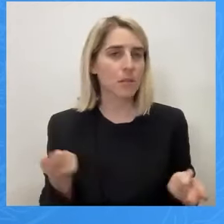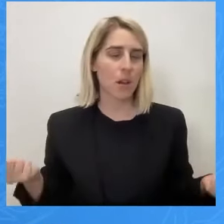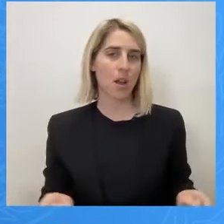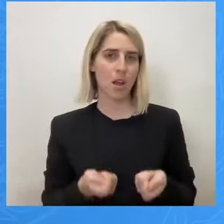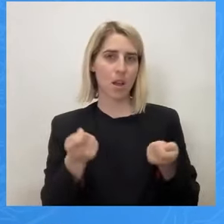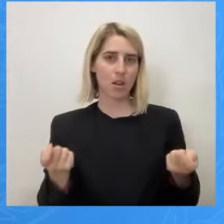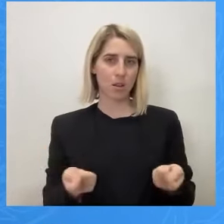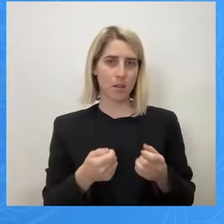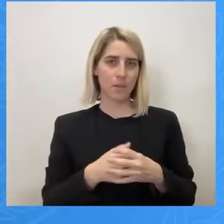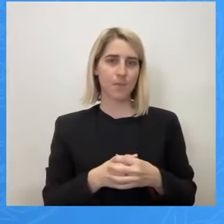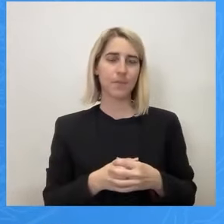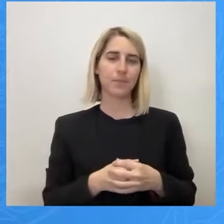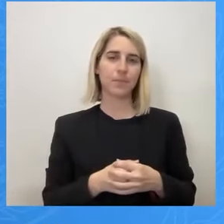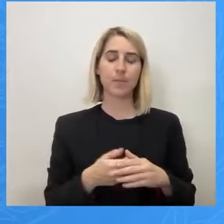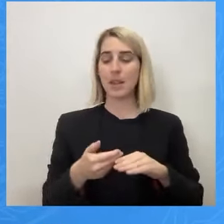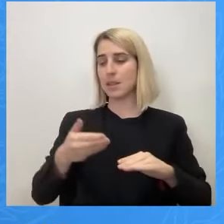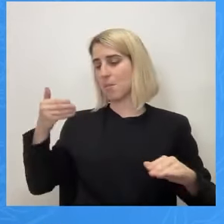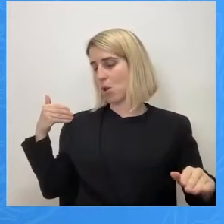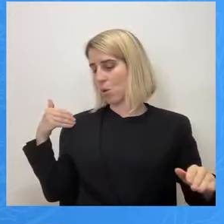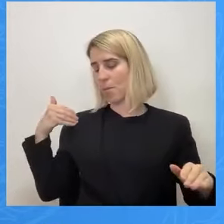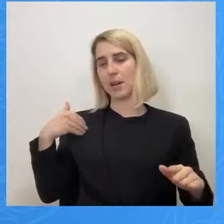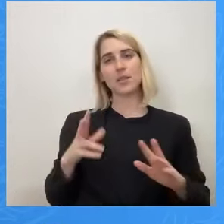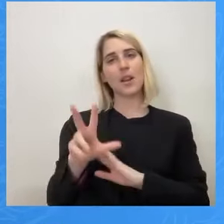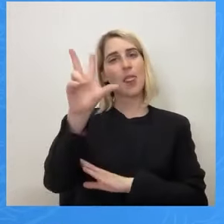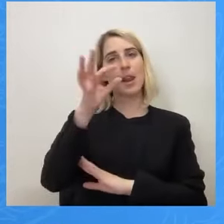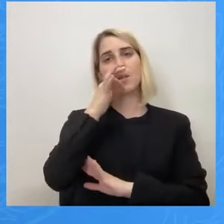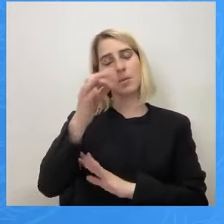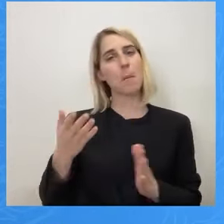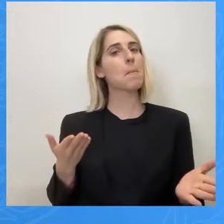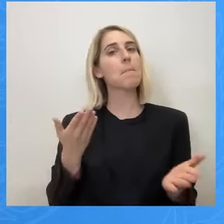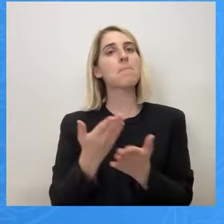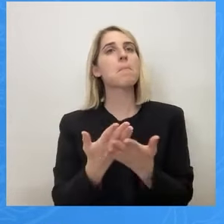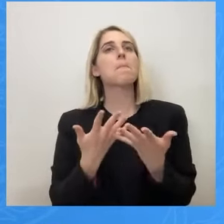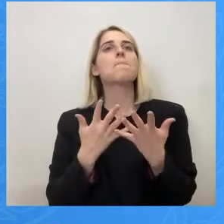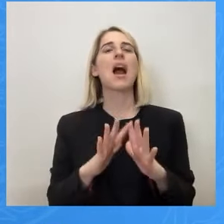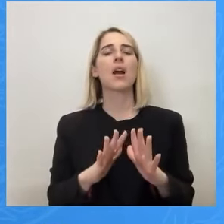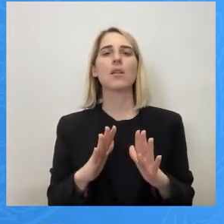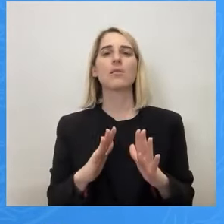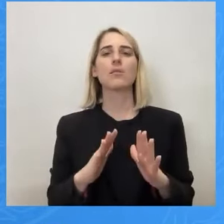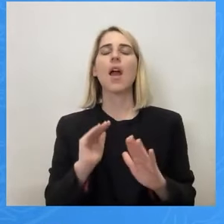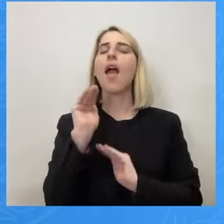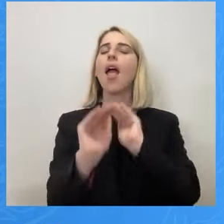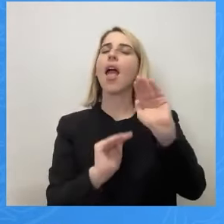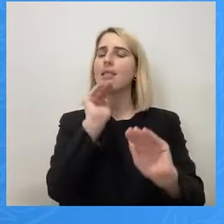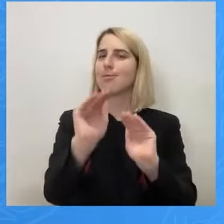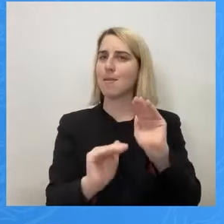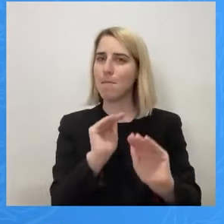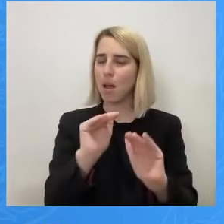στην προηγούμενη συνεδρία σας καταθέσαμε ετήματα για άμεσα μέτρα